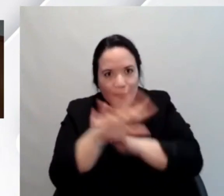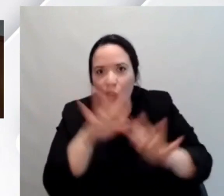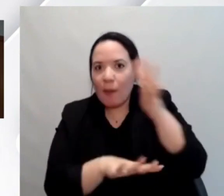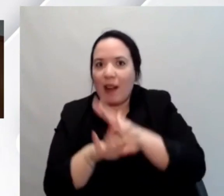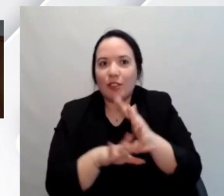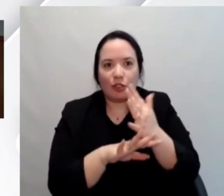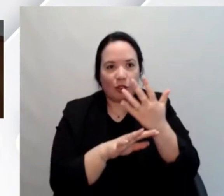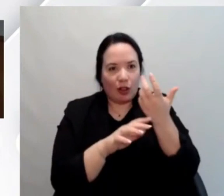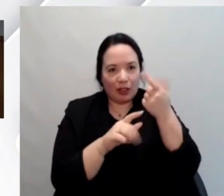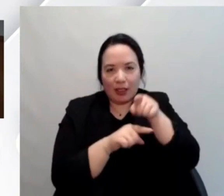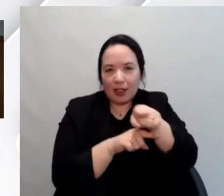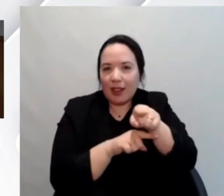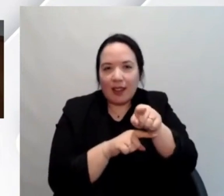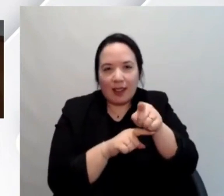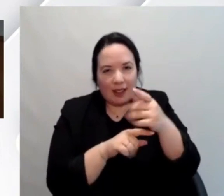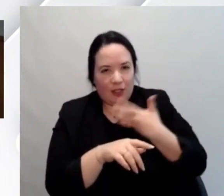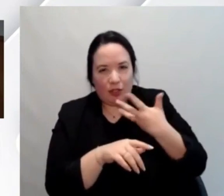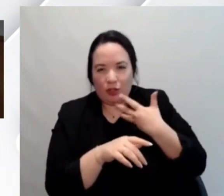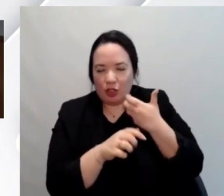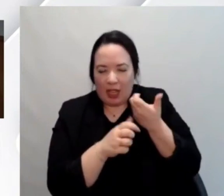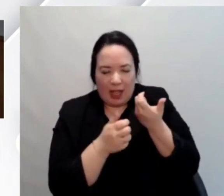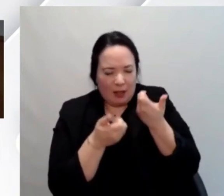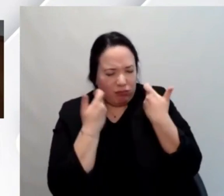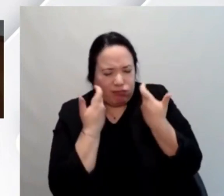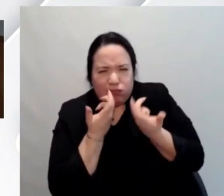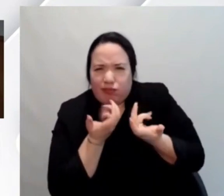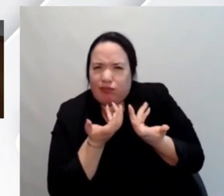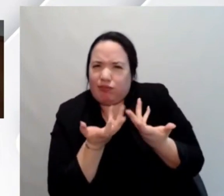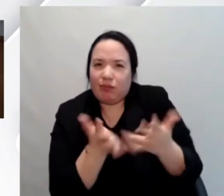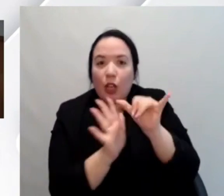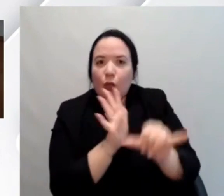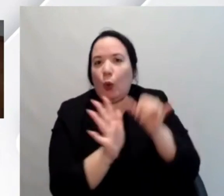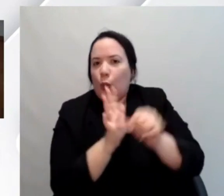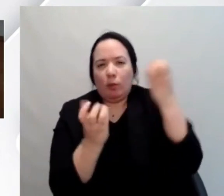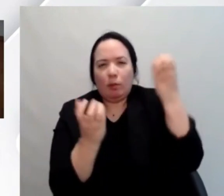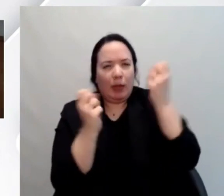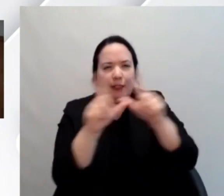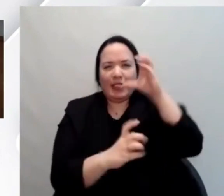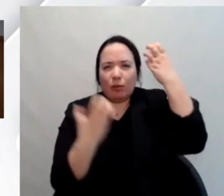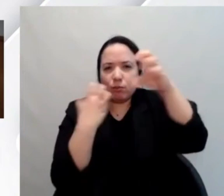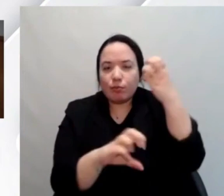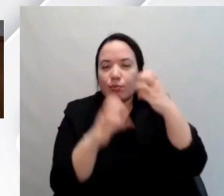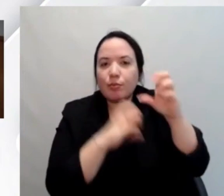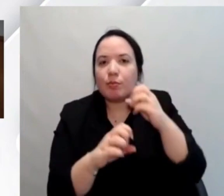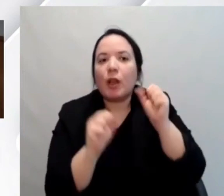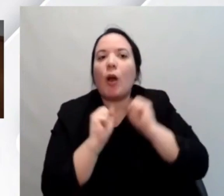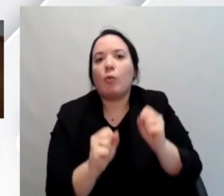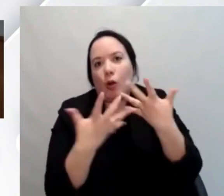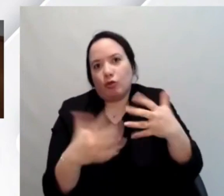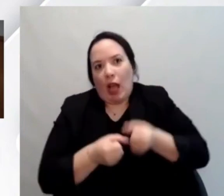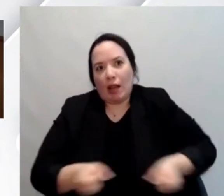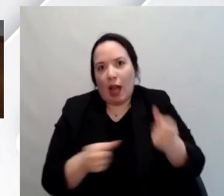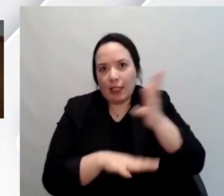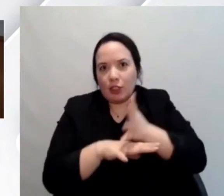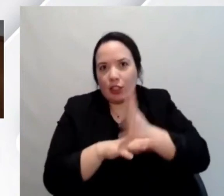materiale da fruire sul canale youtube strumento importante per per formarsi l'abbiamo detto più